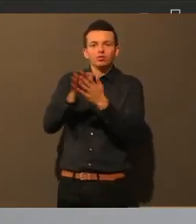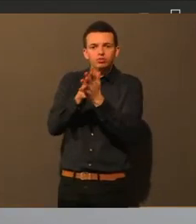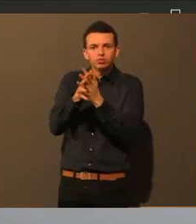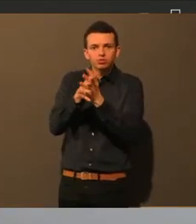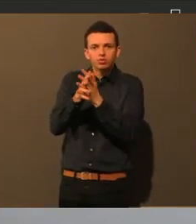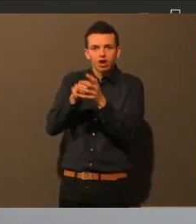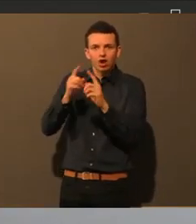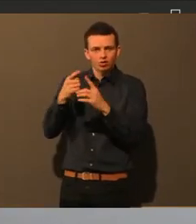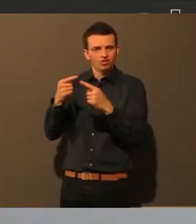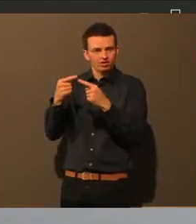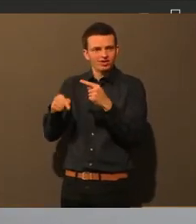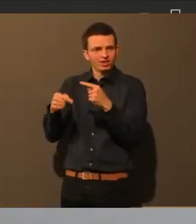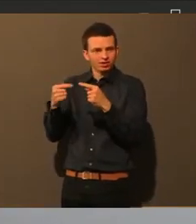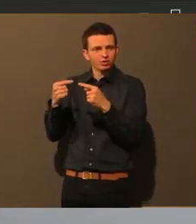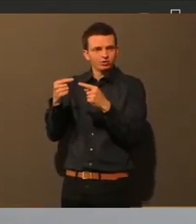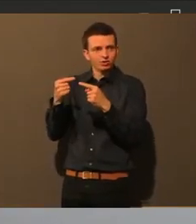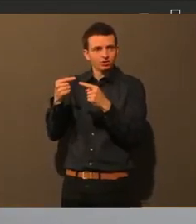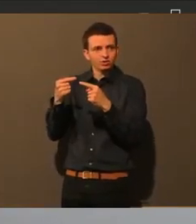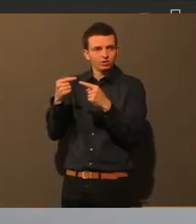es fehlt schon Seife und Handtücher.